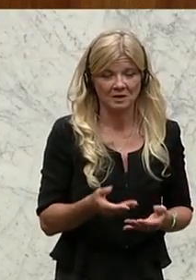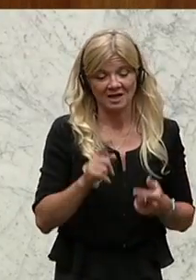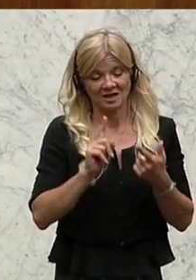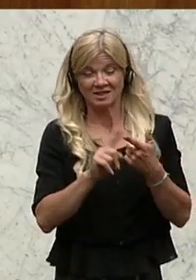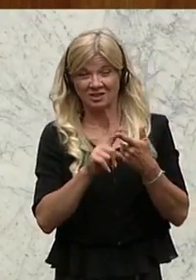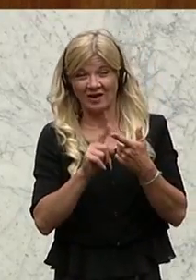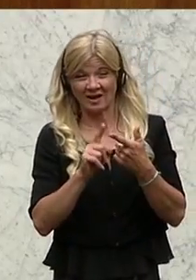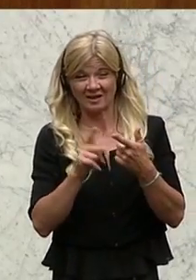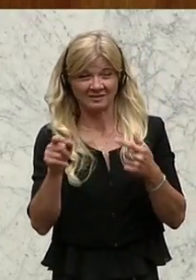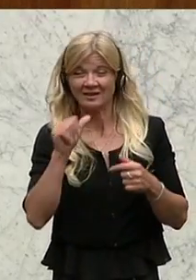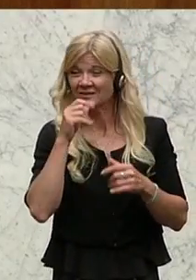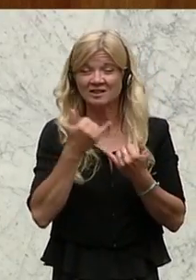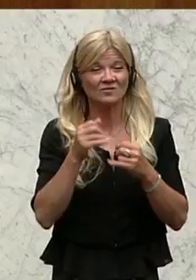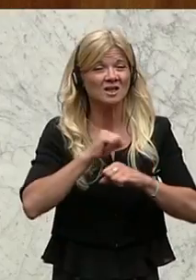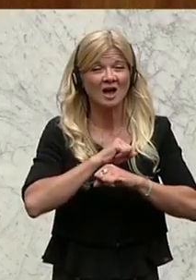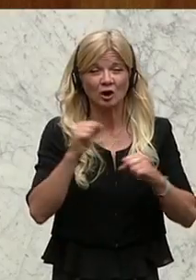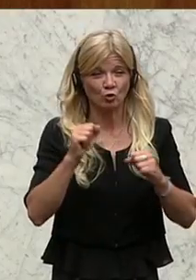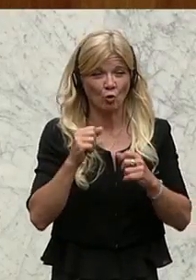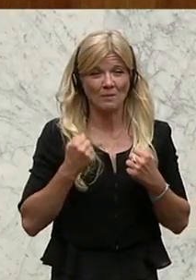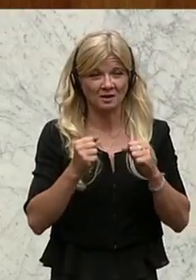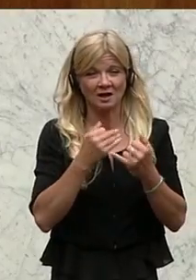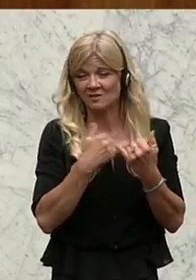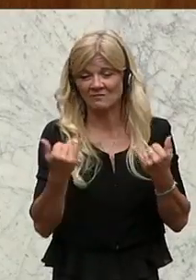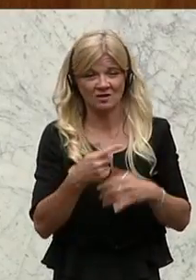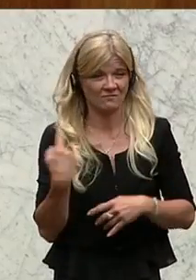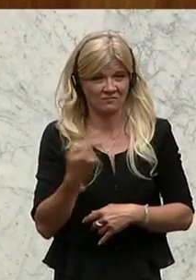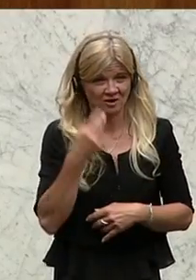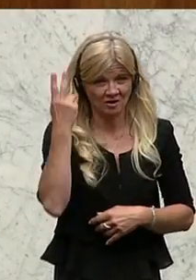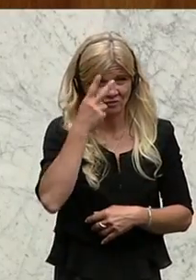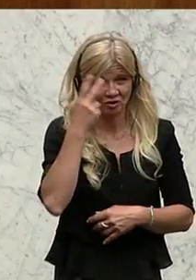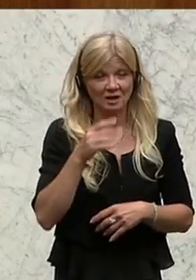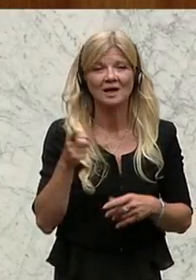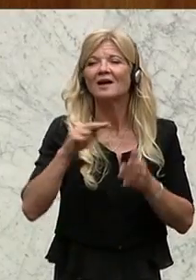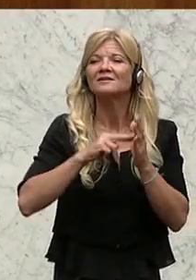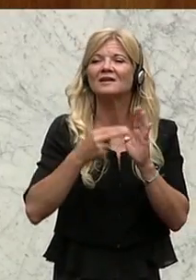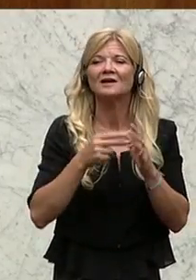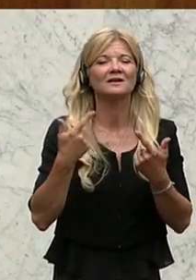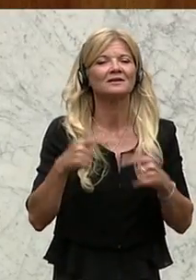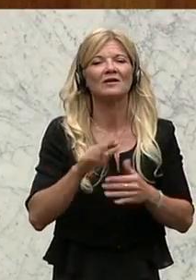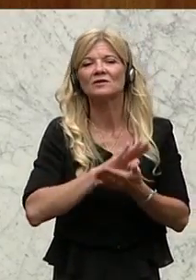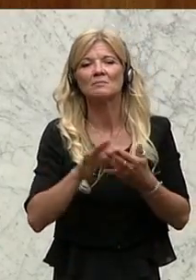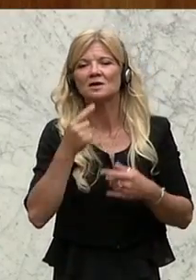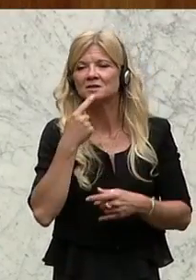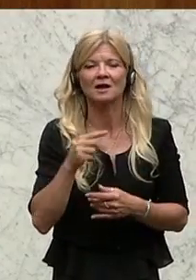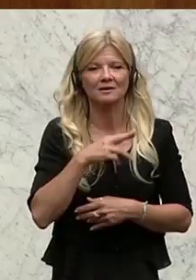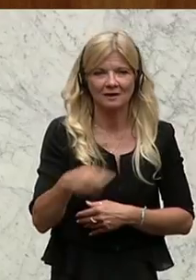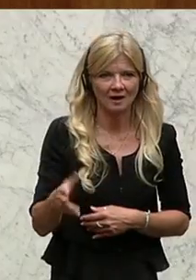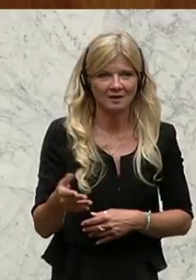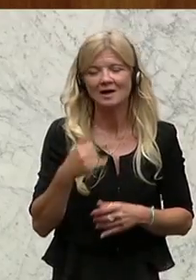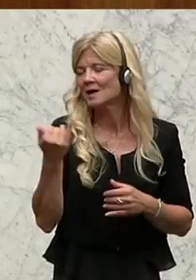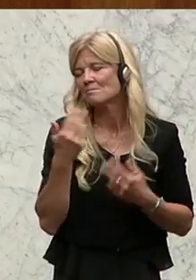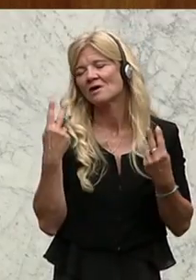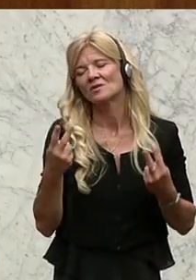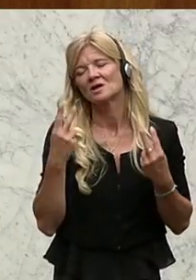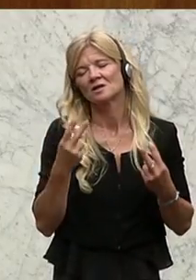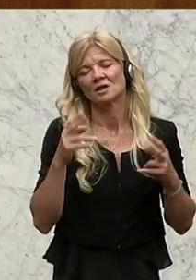Atomenergie in dem Sinne, wie wir sie verstehen, aber zur Technologie sagt, niemals, nie, es ist immer wichtig, Forschung voranzutreiben und zu